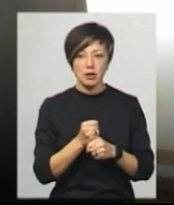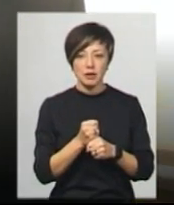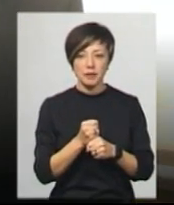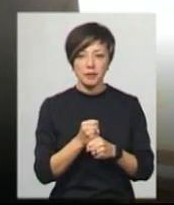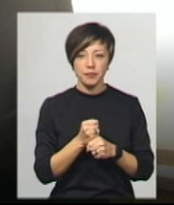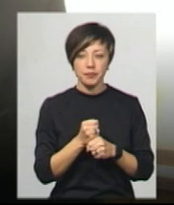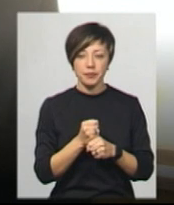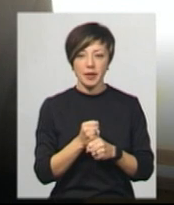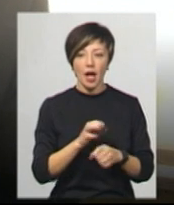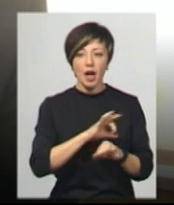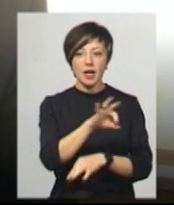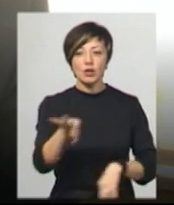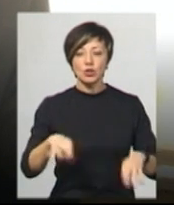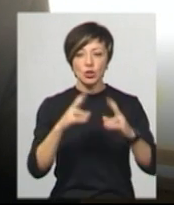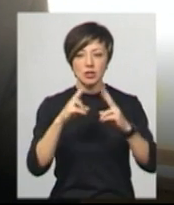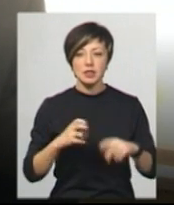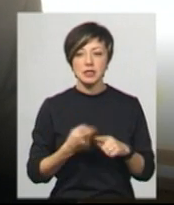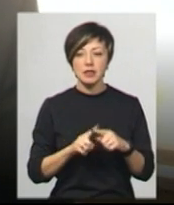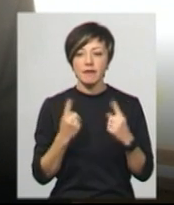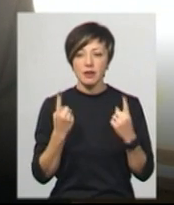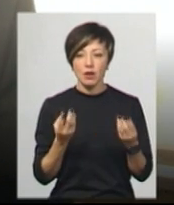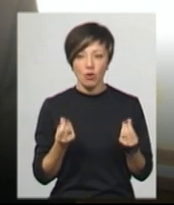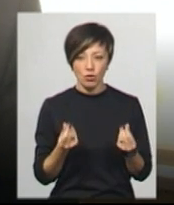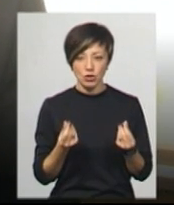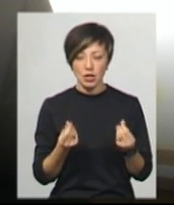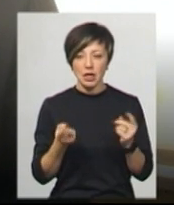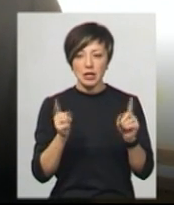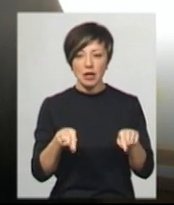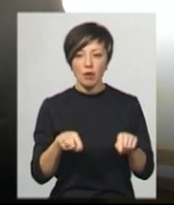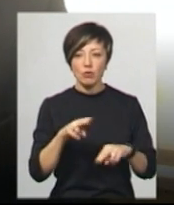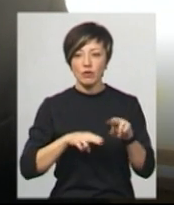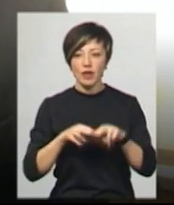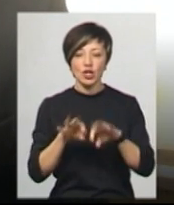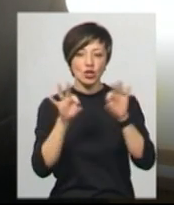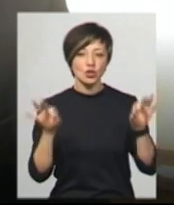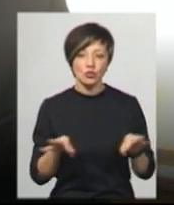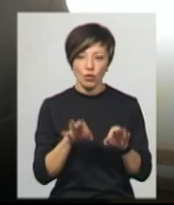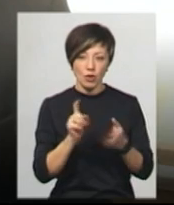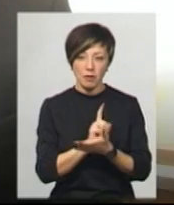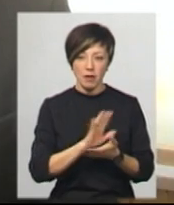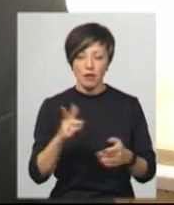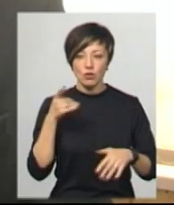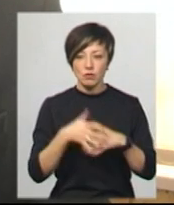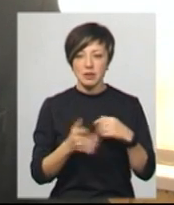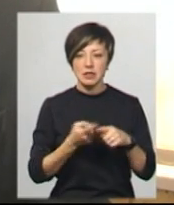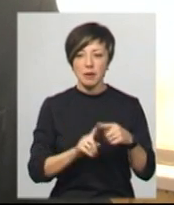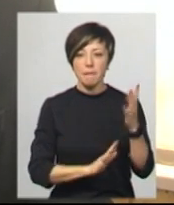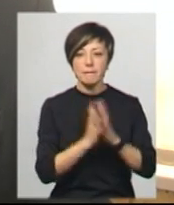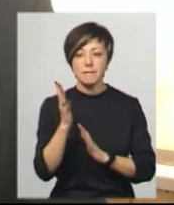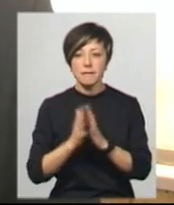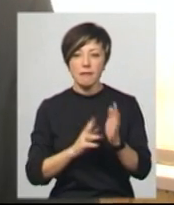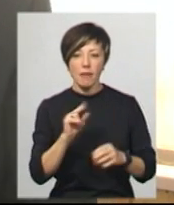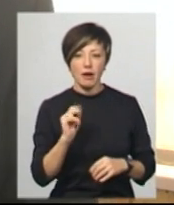археологічні дослідження? Це дуже великі кошти. Там будуватися нічого не мало. Ви розумієте, це парк мав бути,